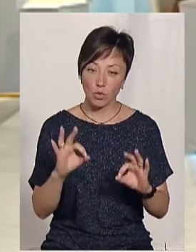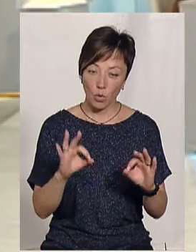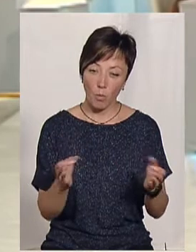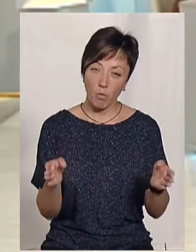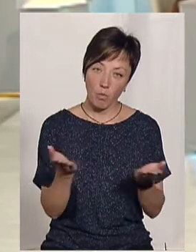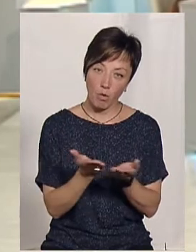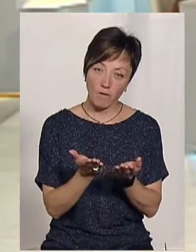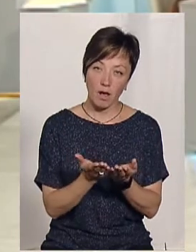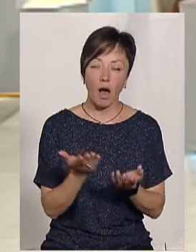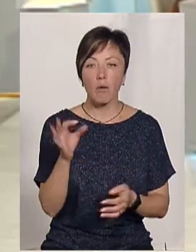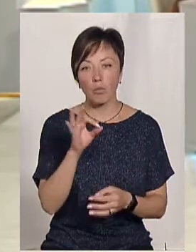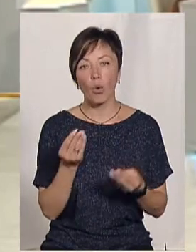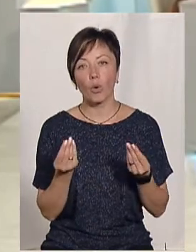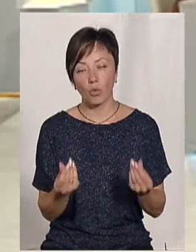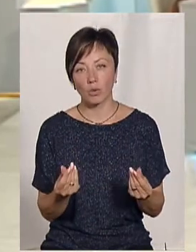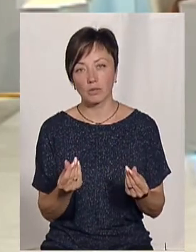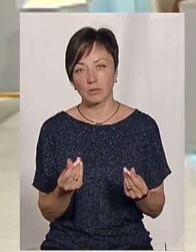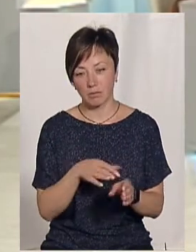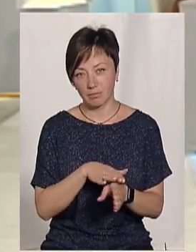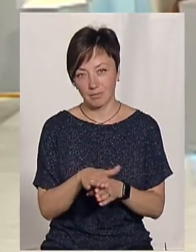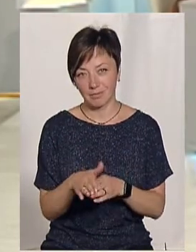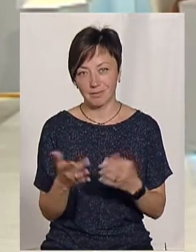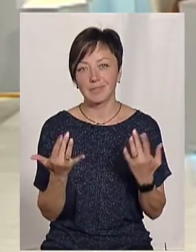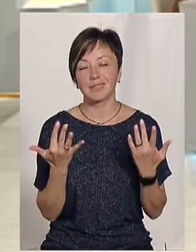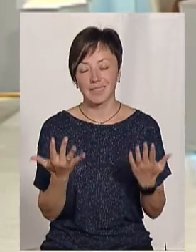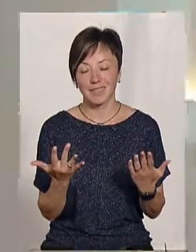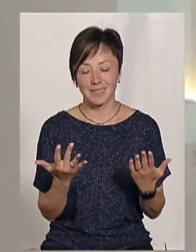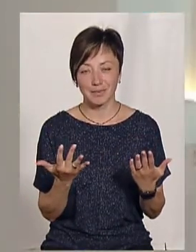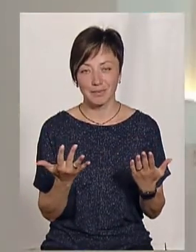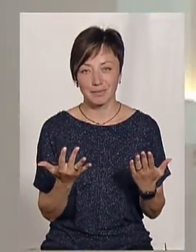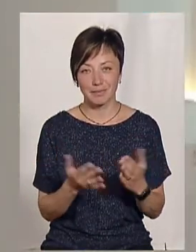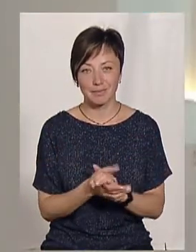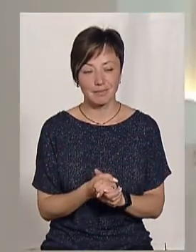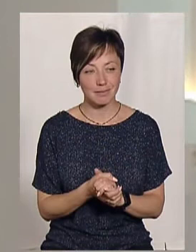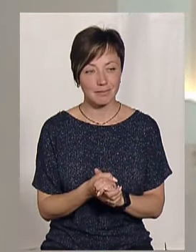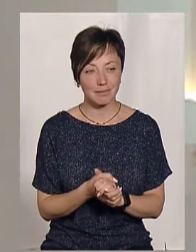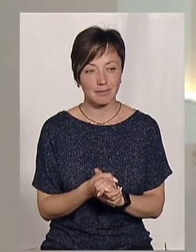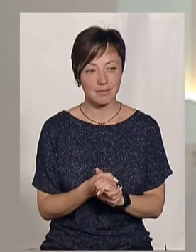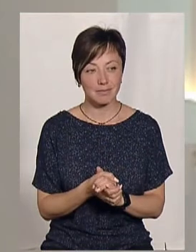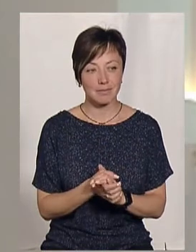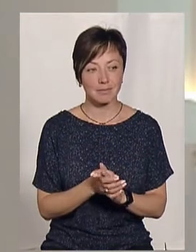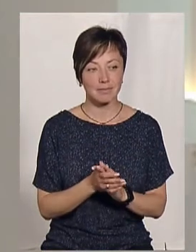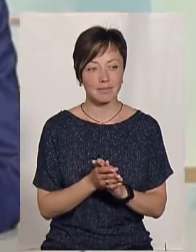значенні. А якщо говорити про гроші в абсолютному грошовому еквівалентні, скільки це?